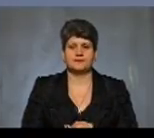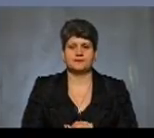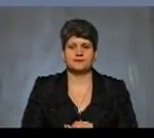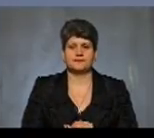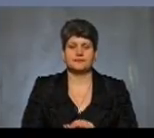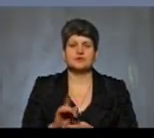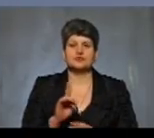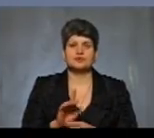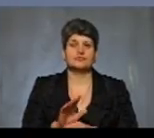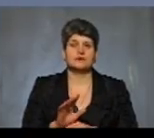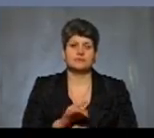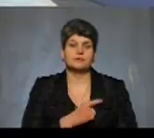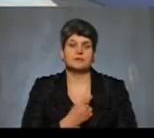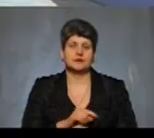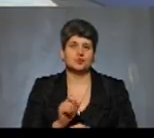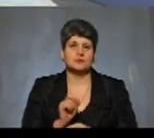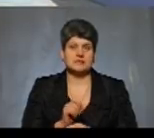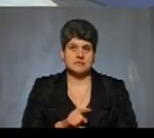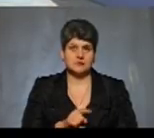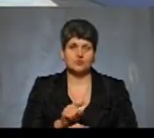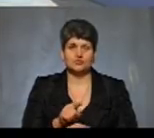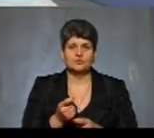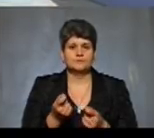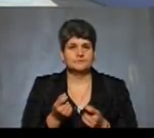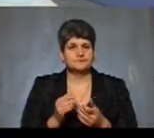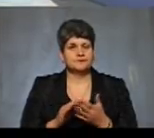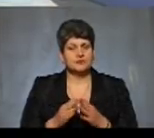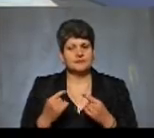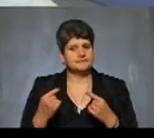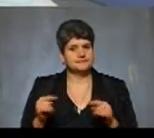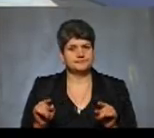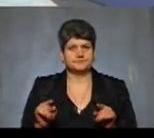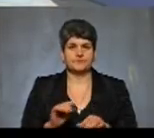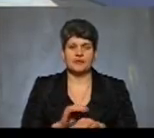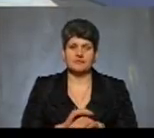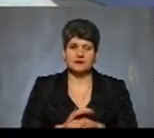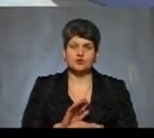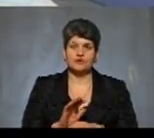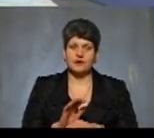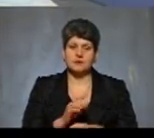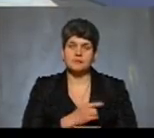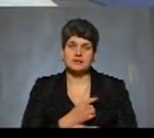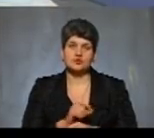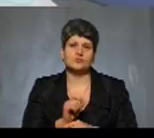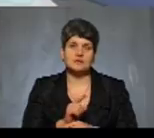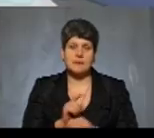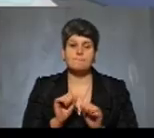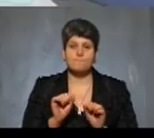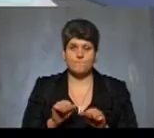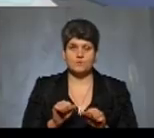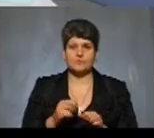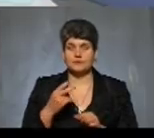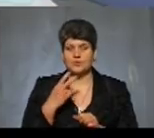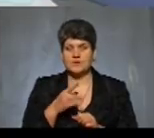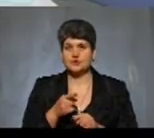щодо виробів медичного призначення. Тут трошечки ситуація зовсім інша, бо фактично вироби медичного призначення ми можемо, якщо ми побачили, що